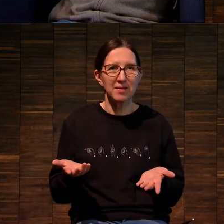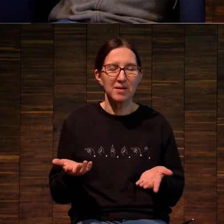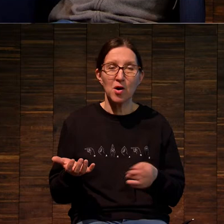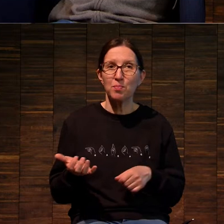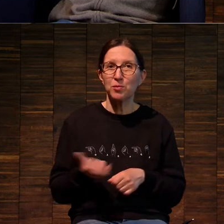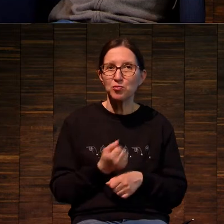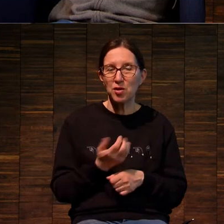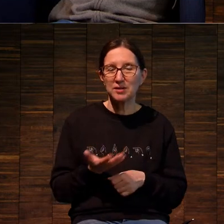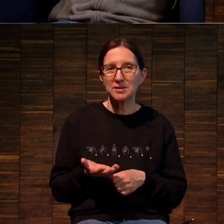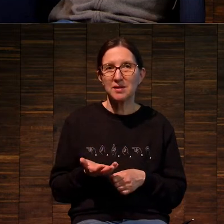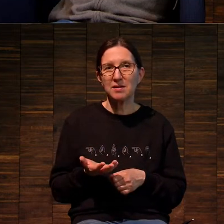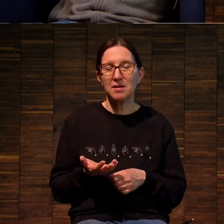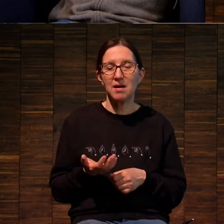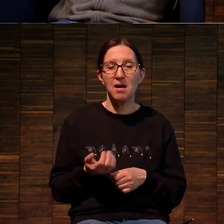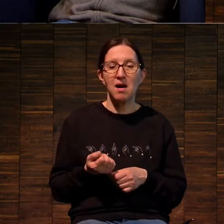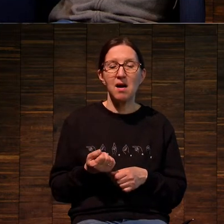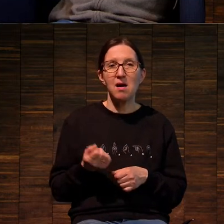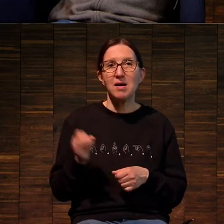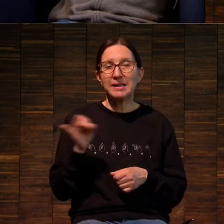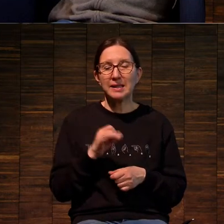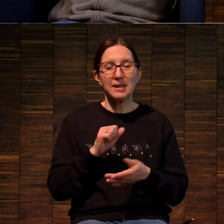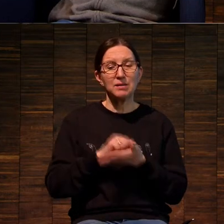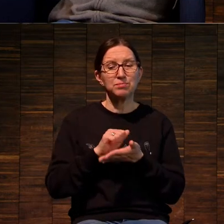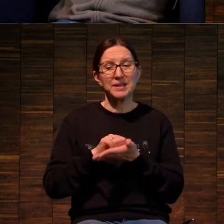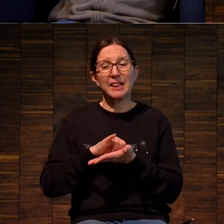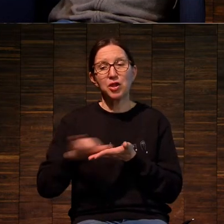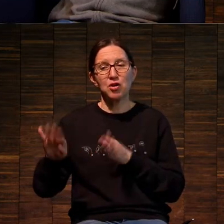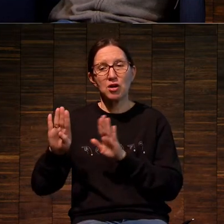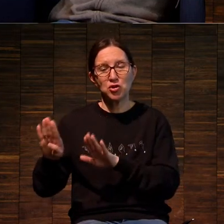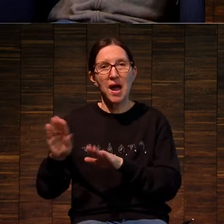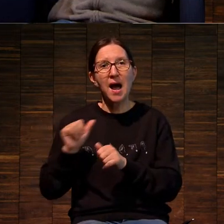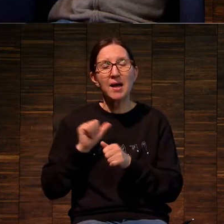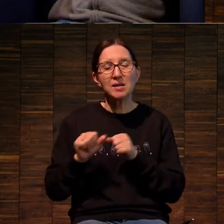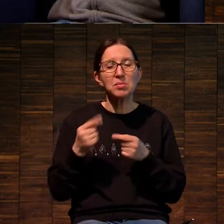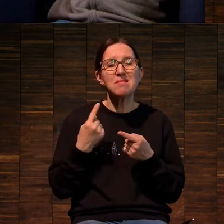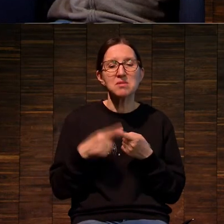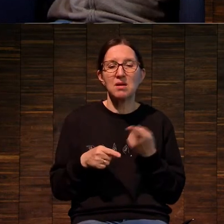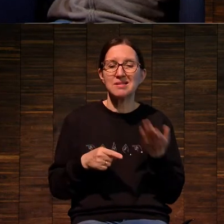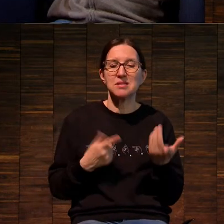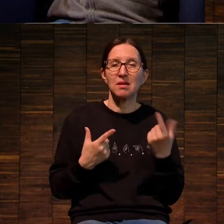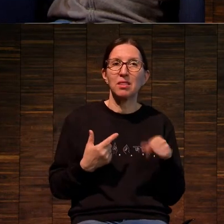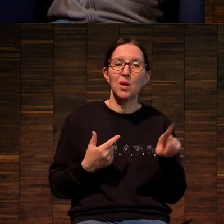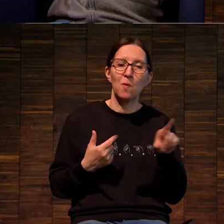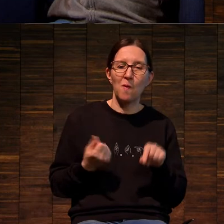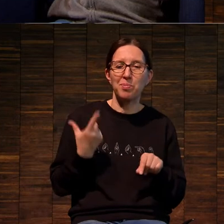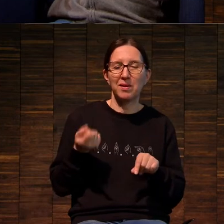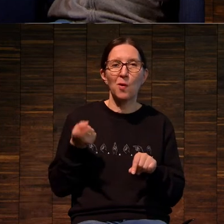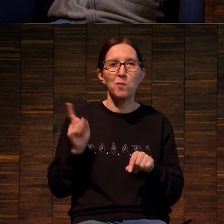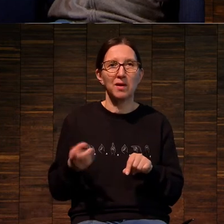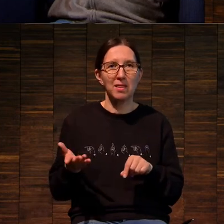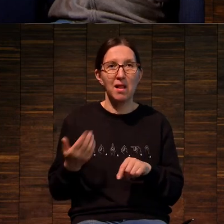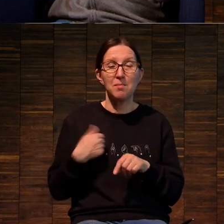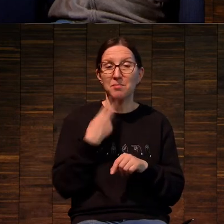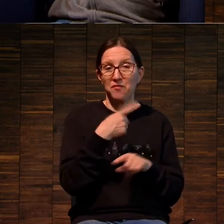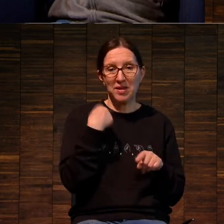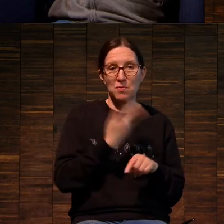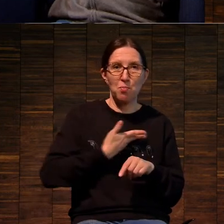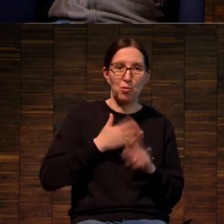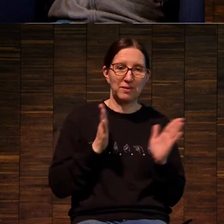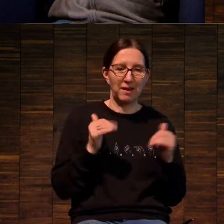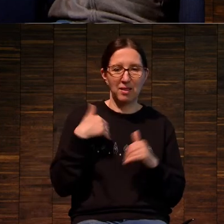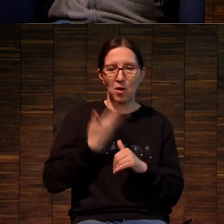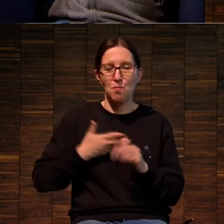соизмеримости, не тиражности, а именно разницы в тираже. Мы видим, что вот эти вот портреты,